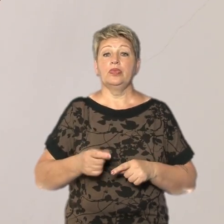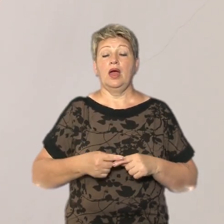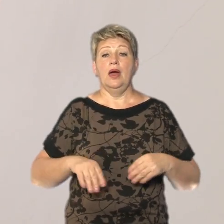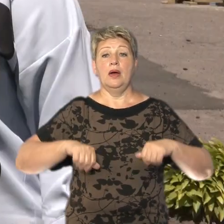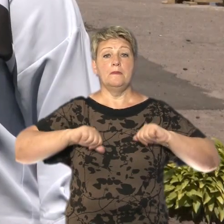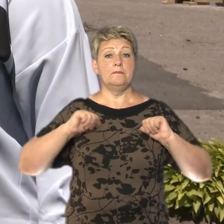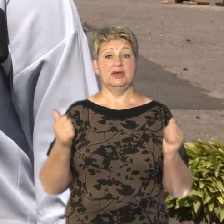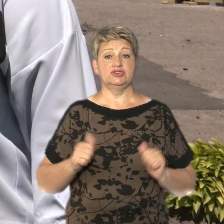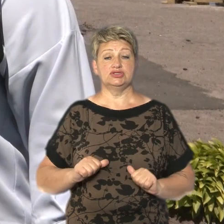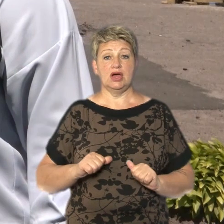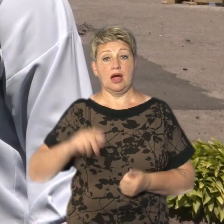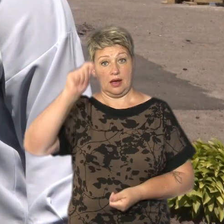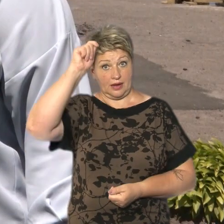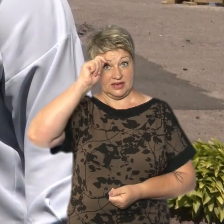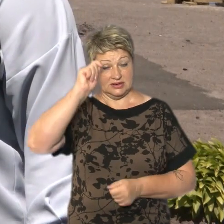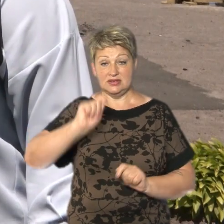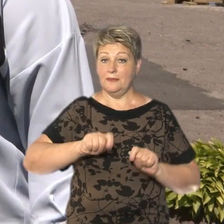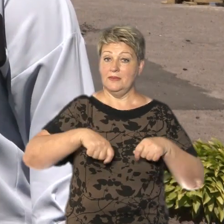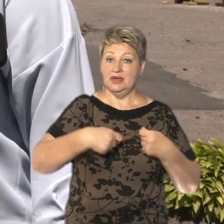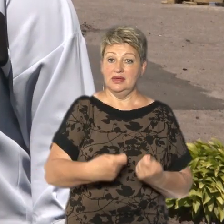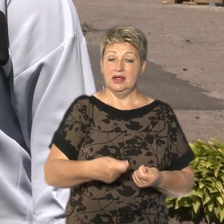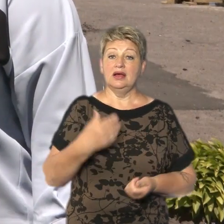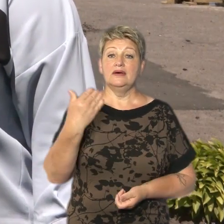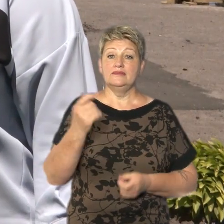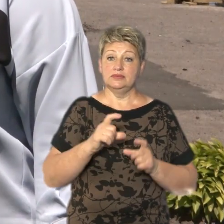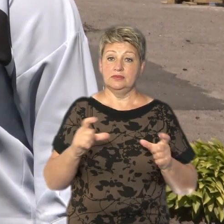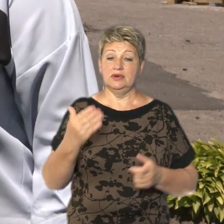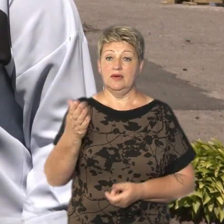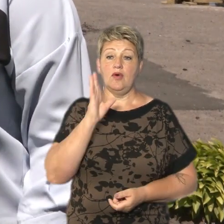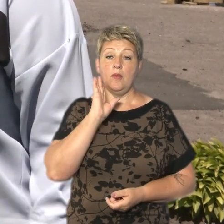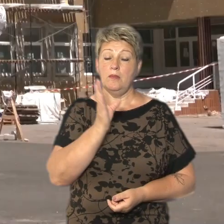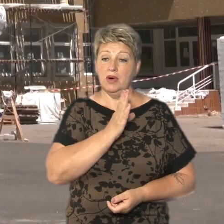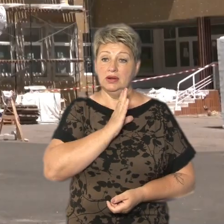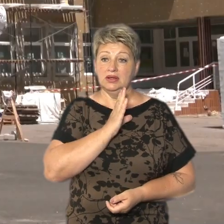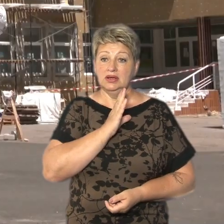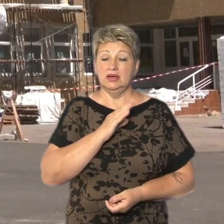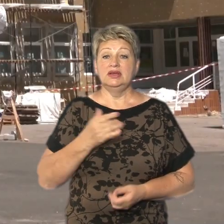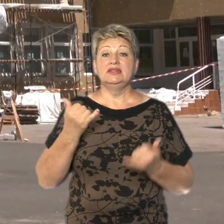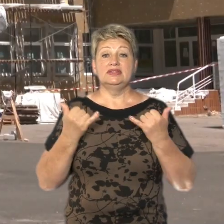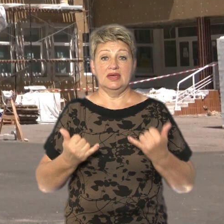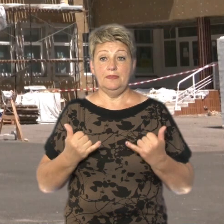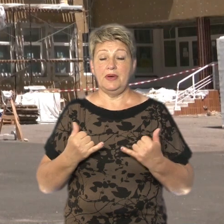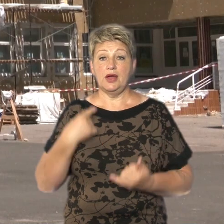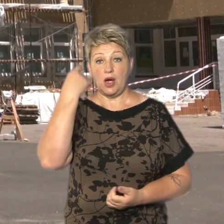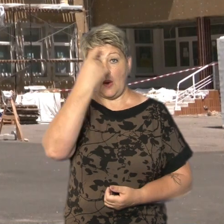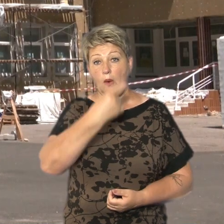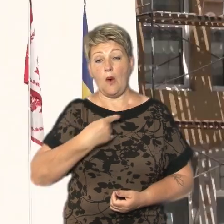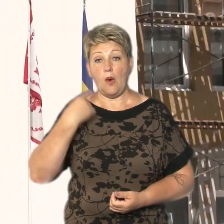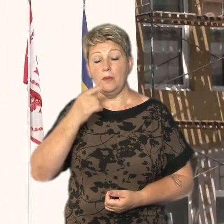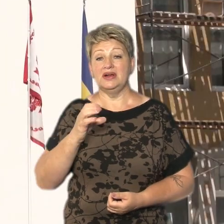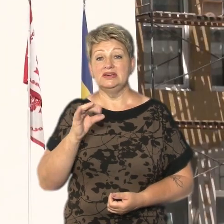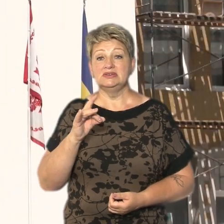музею 33-ї школи передала його мати, розповідає директорка Оксана Коваленко. Відтепер образ Симоненка